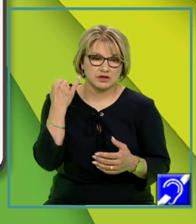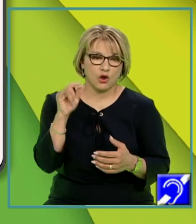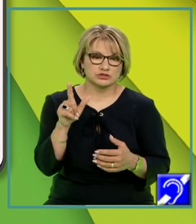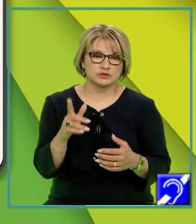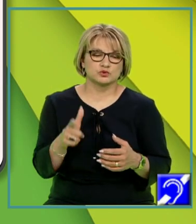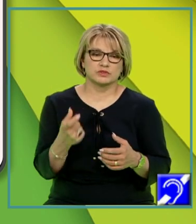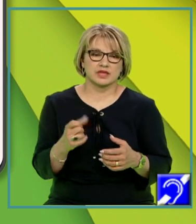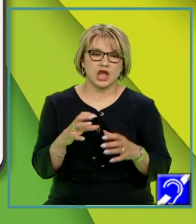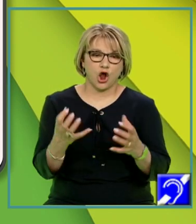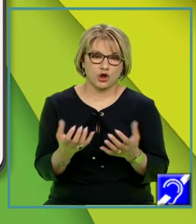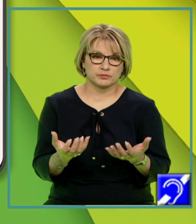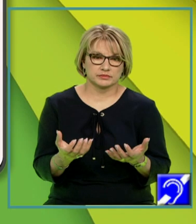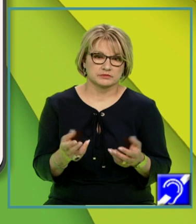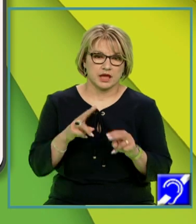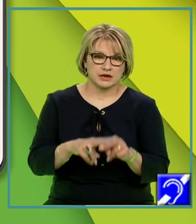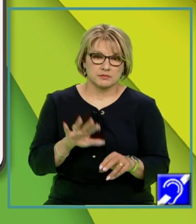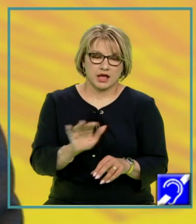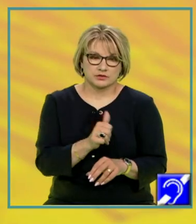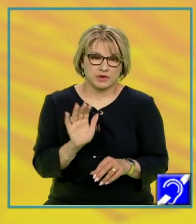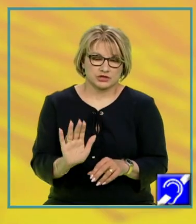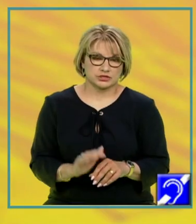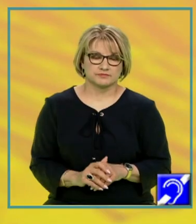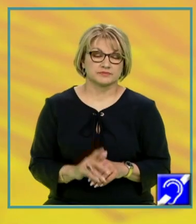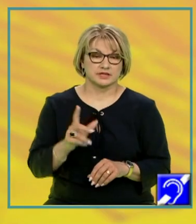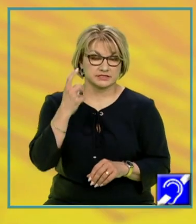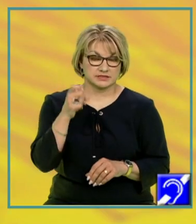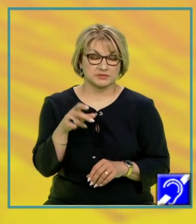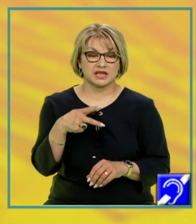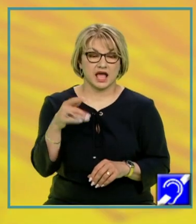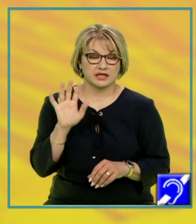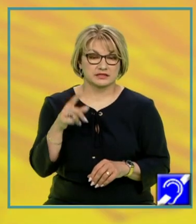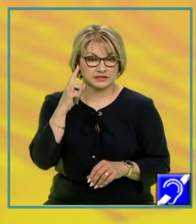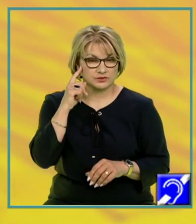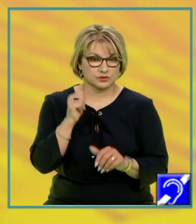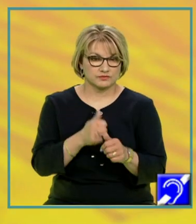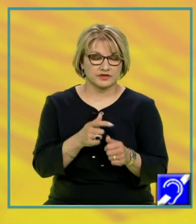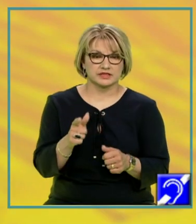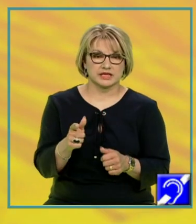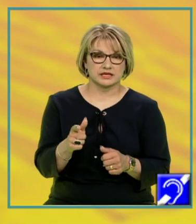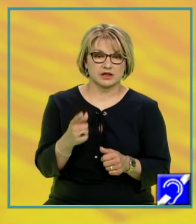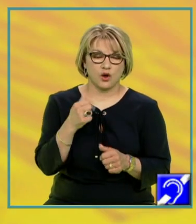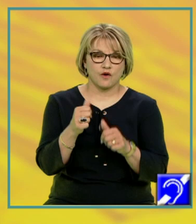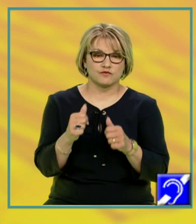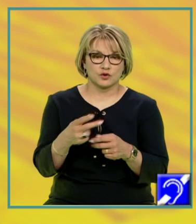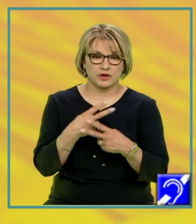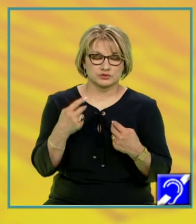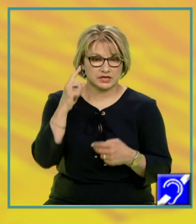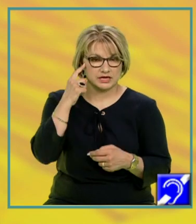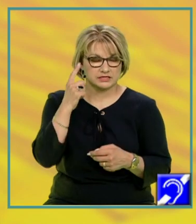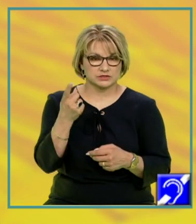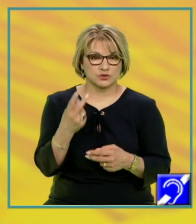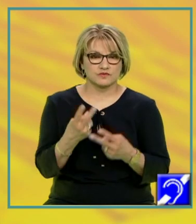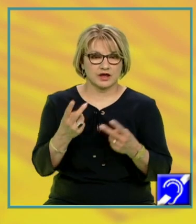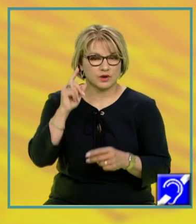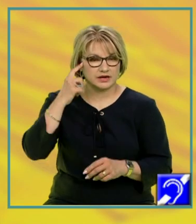elementele sale. E de ținut minte aici, Kant are în vedere o formă a judecăților cu valoare cognitivă